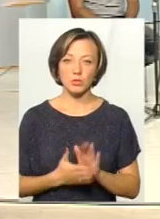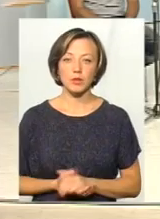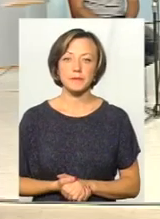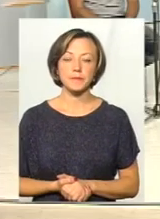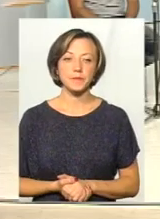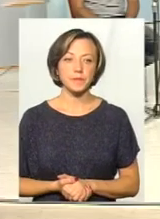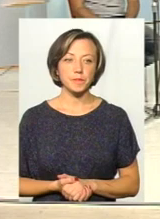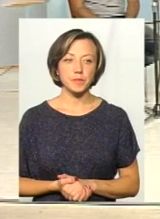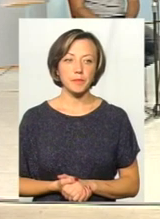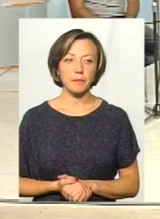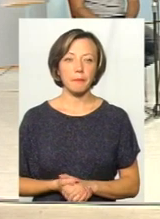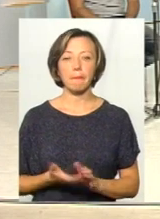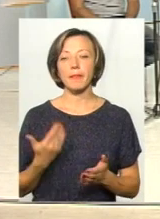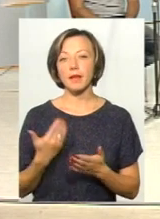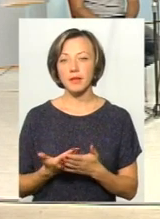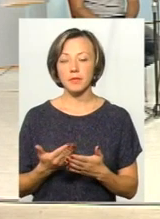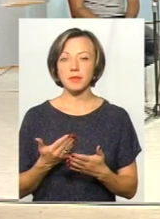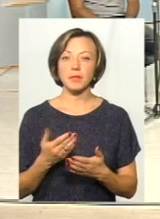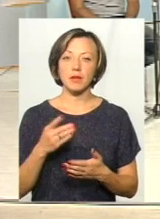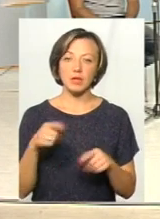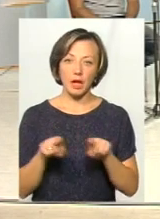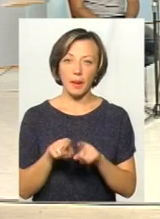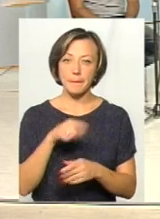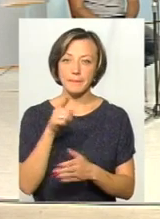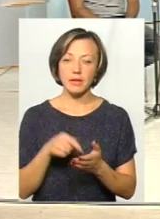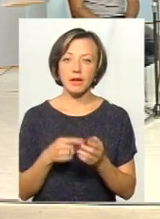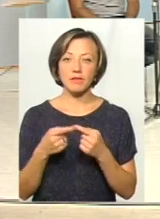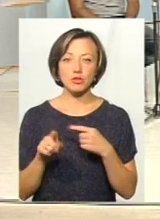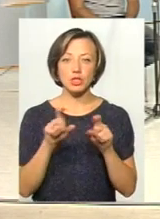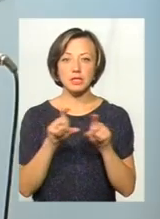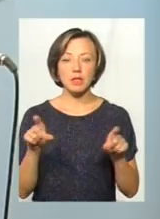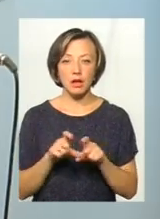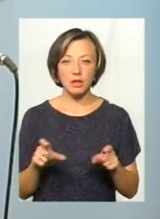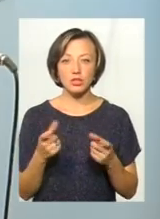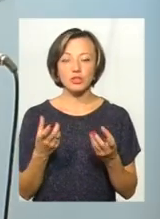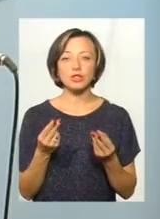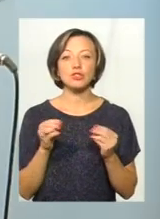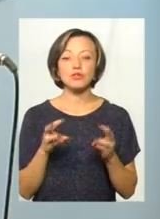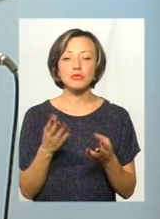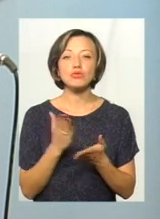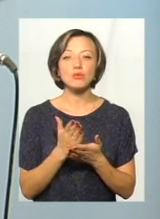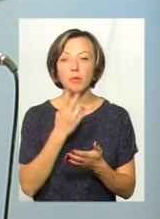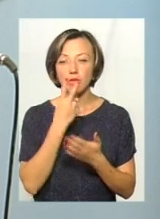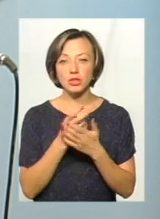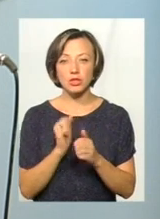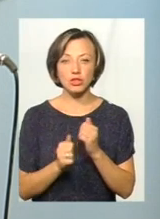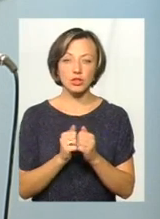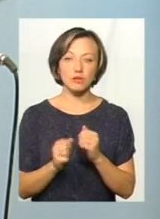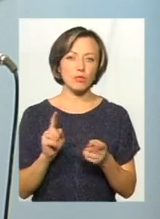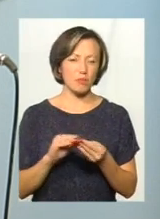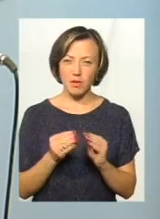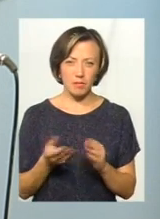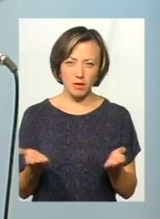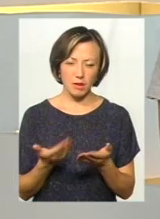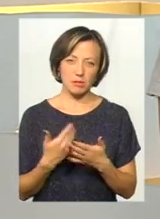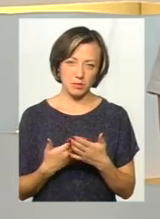будь ласка, а от питання таке в інших закладах, з чим ви зіштовхуєтесь найчастіше, в чому проблема?